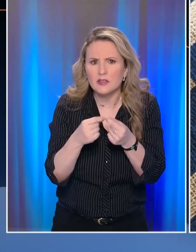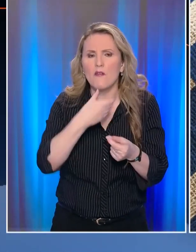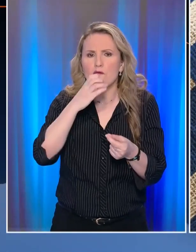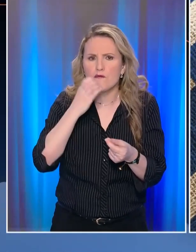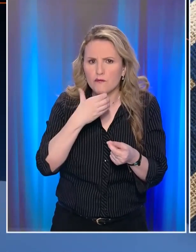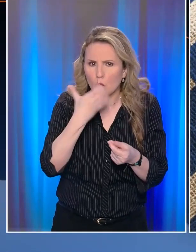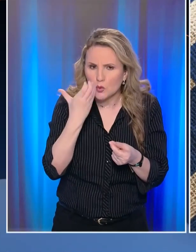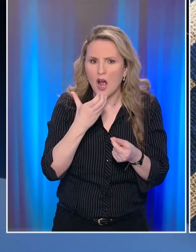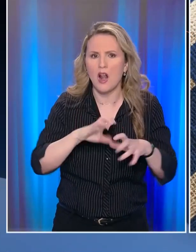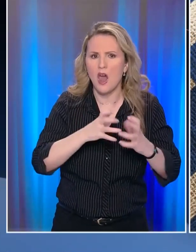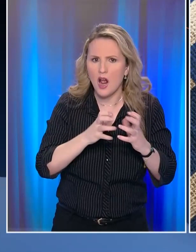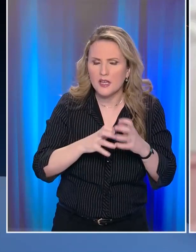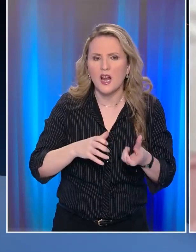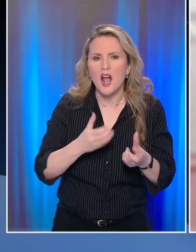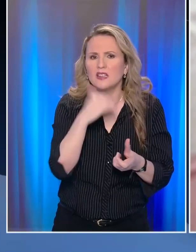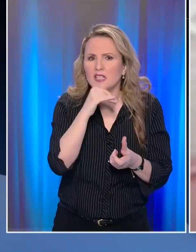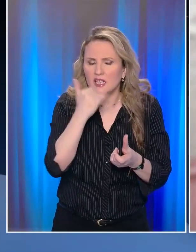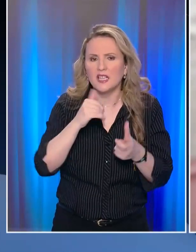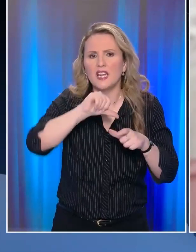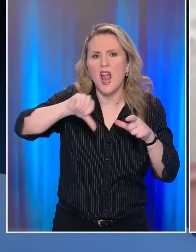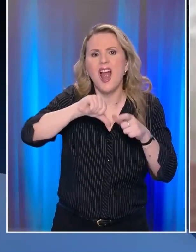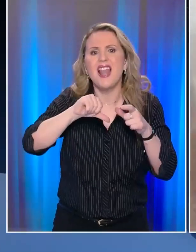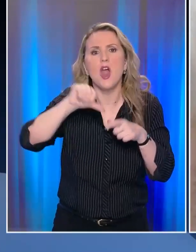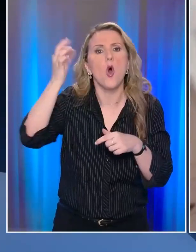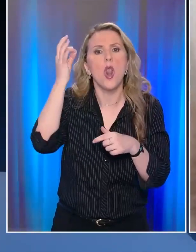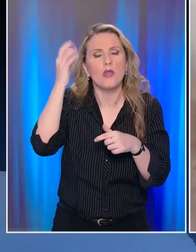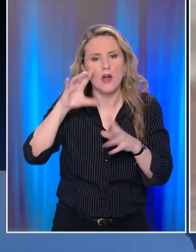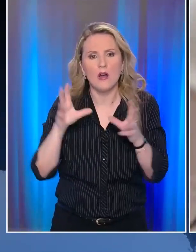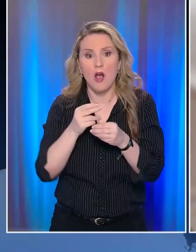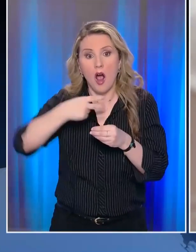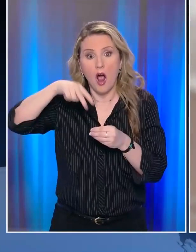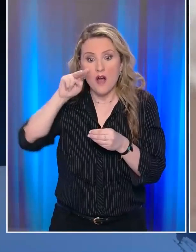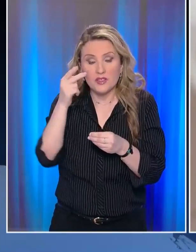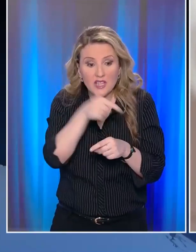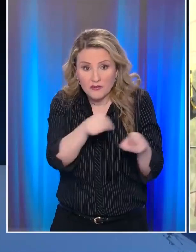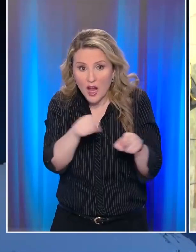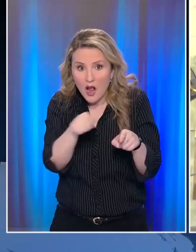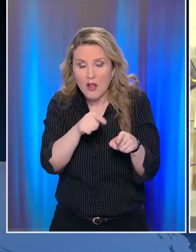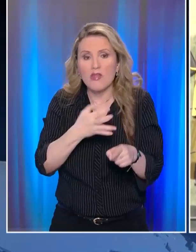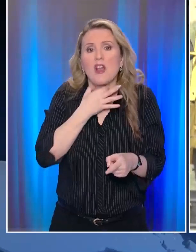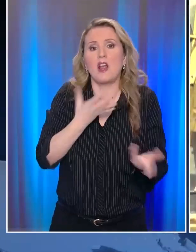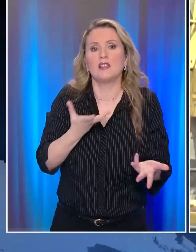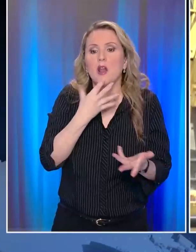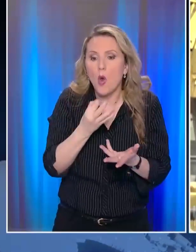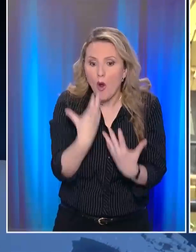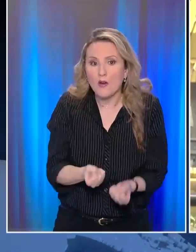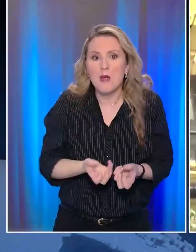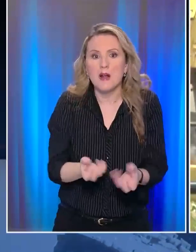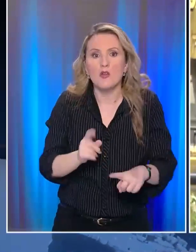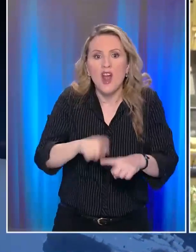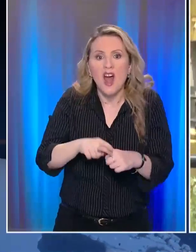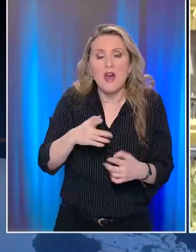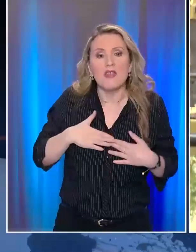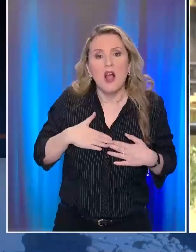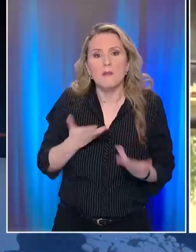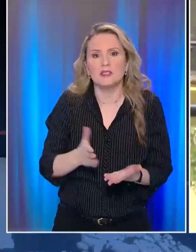φρούτα, λαχανικά, τυριά και ελαιόλαδο Σε αυτά τα προϊόντα ανατιμήσεις πέρα από ένα σημείο δεν μπορούν να δικαιολογηθούν Ωστόσο, ο κρατικός μηχανισμός παρακολουθεί την